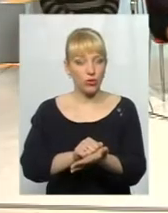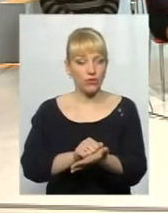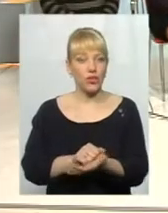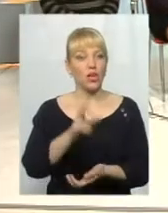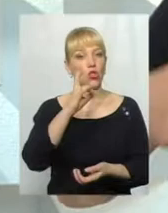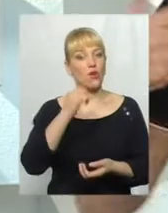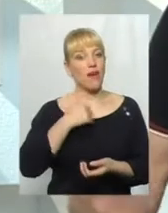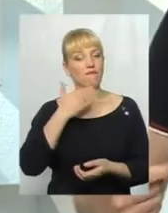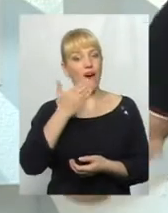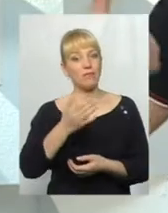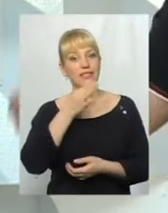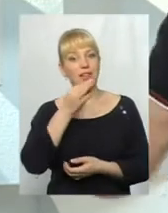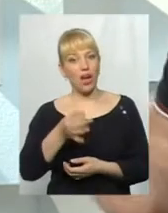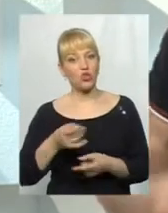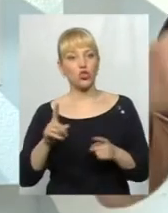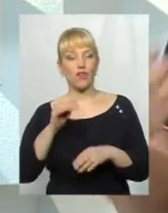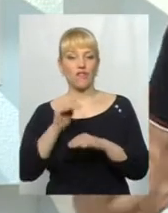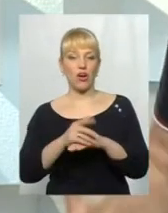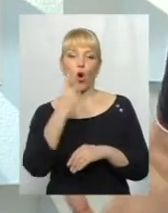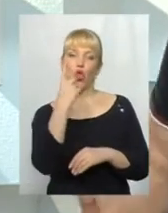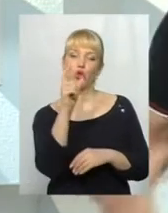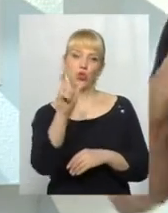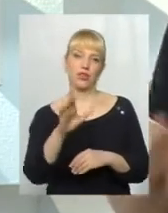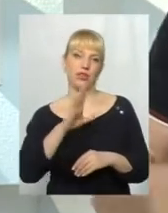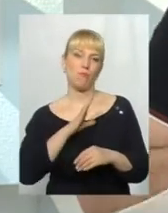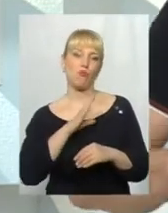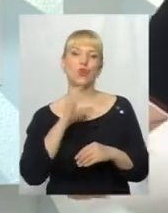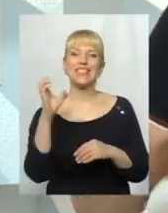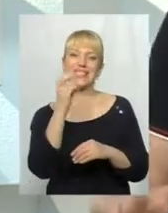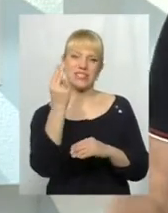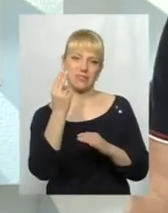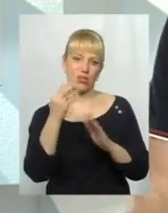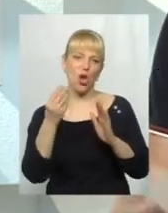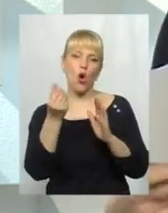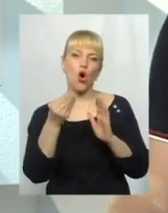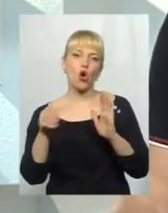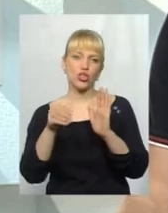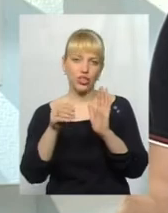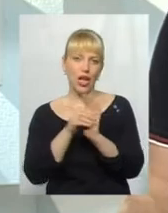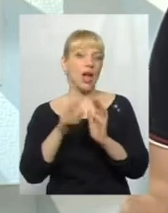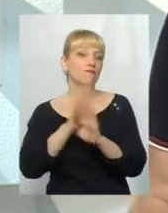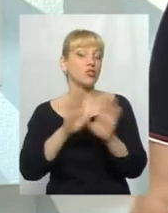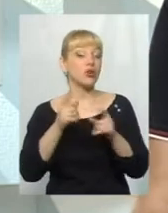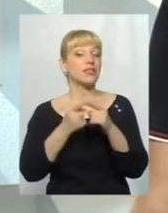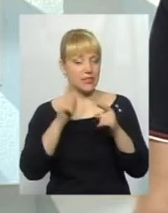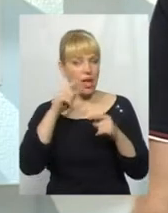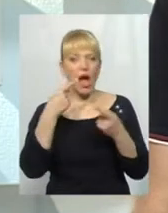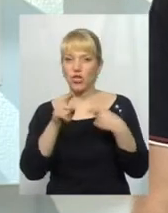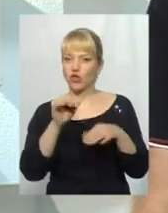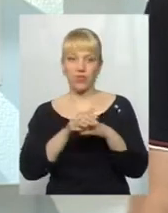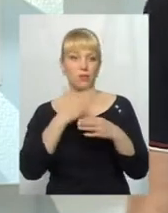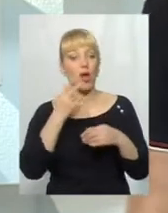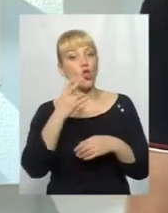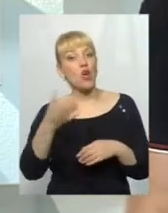скажу, знову ж, є факт, що в одної людини були мічені гроші. Оце, що ми знаємо. Іншого немає факта. Але давайте ми